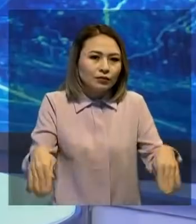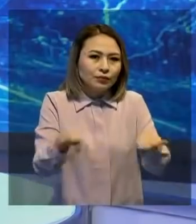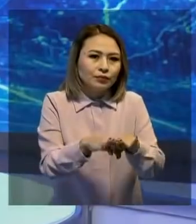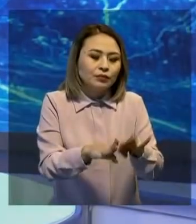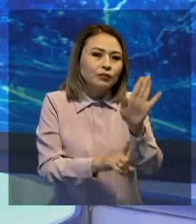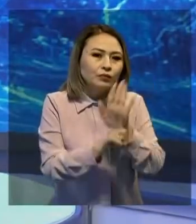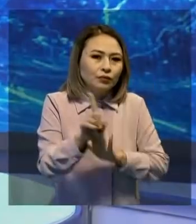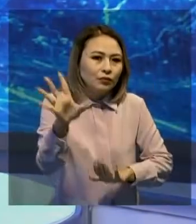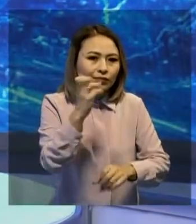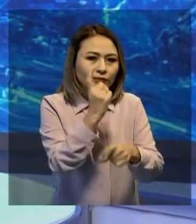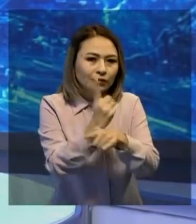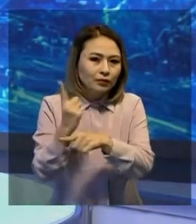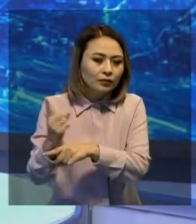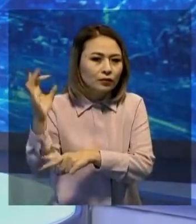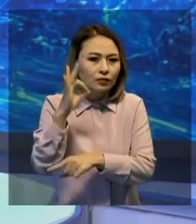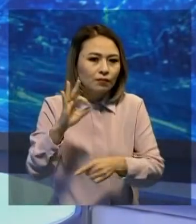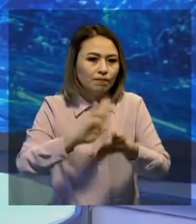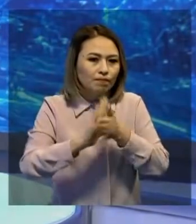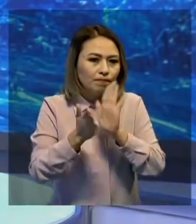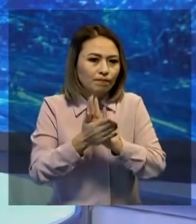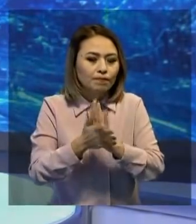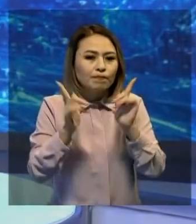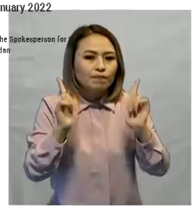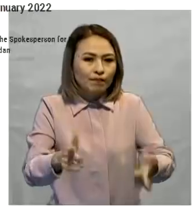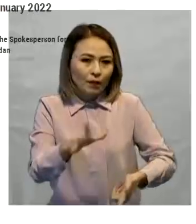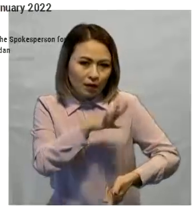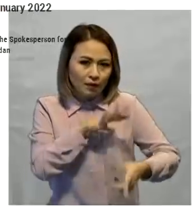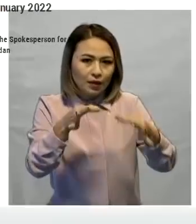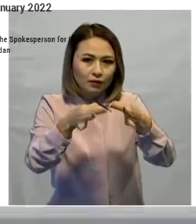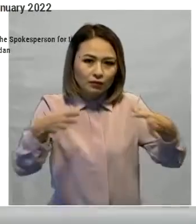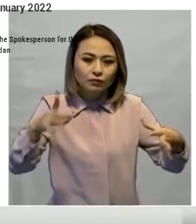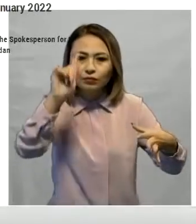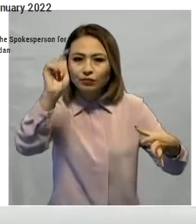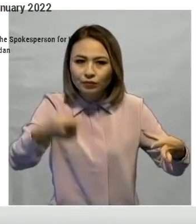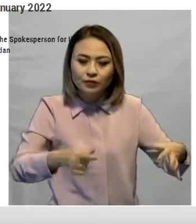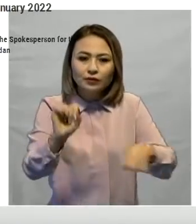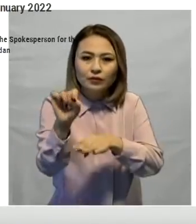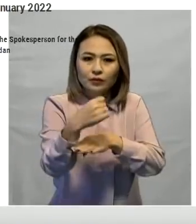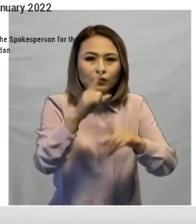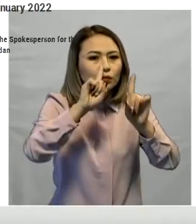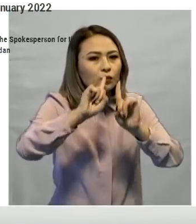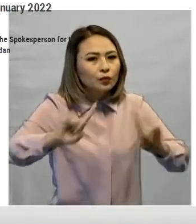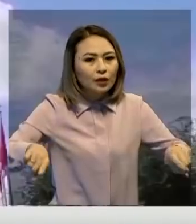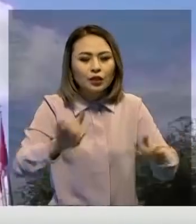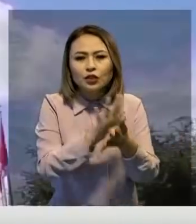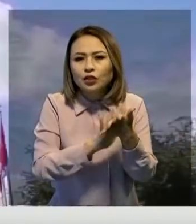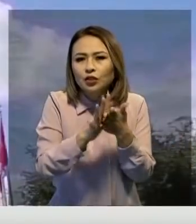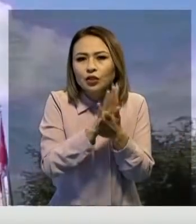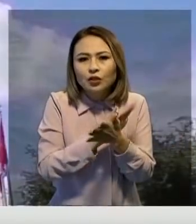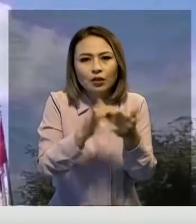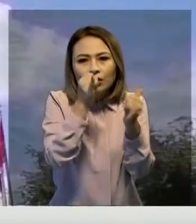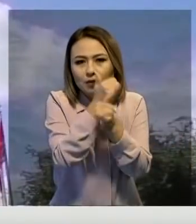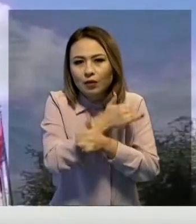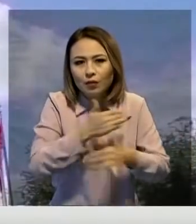қарушығаруға жол бермеу жөнде бірлескен мәлімдеме жасады. Мәтінде ядролық соғыста жегімпаз болмай, және